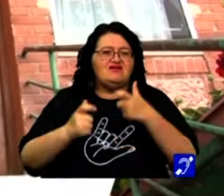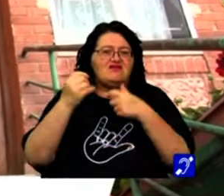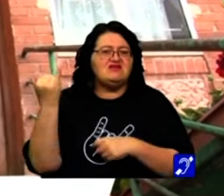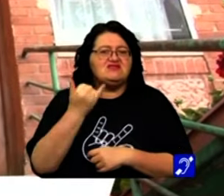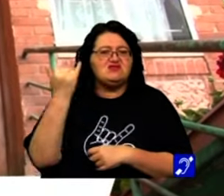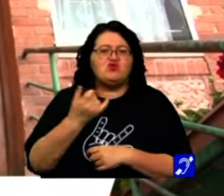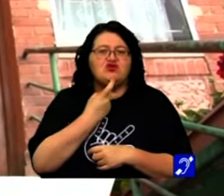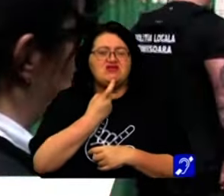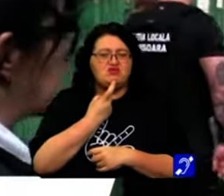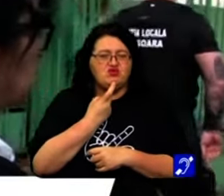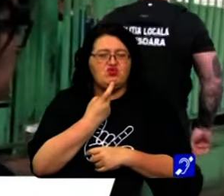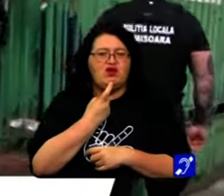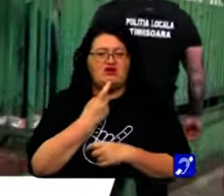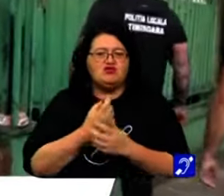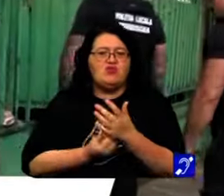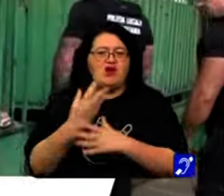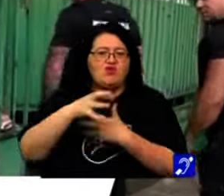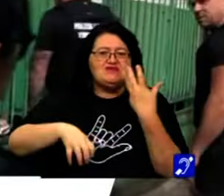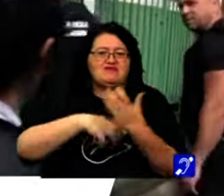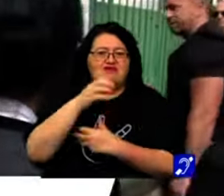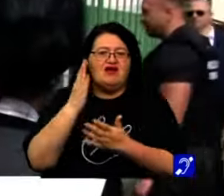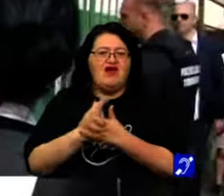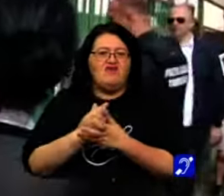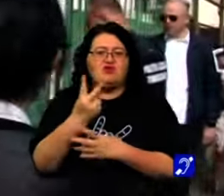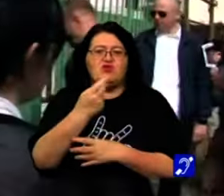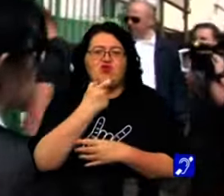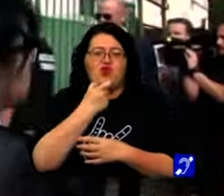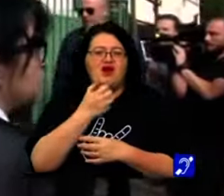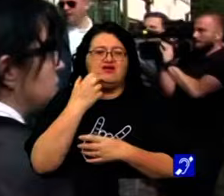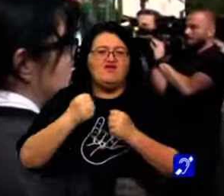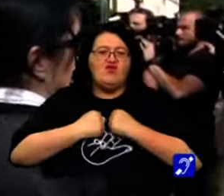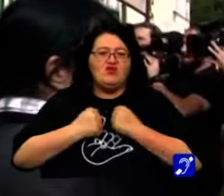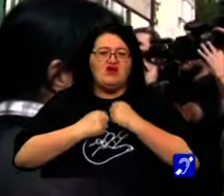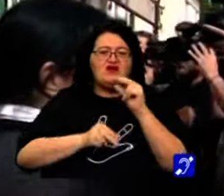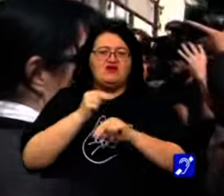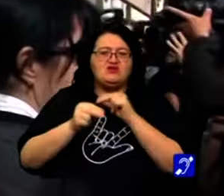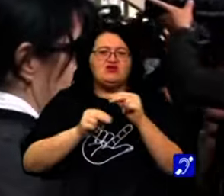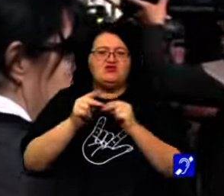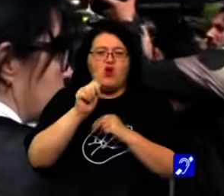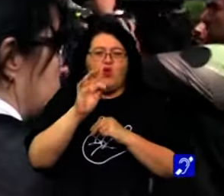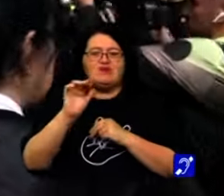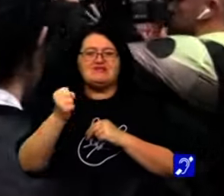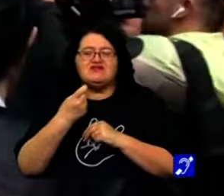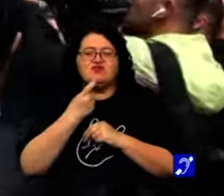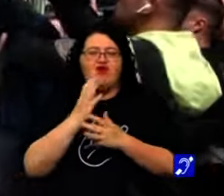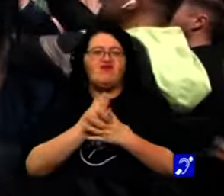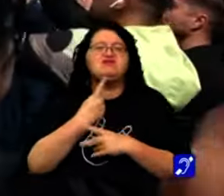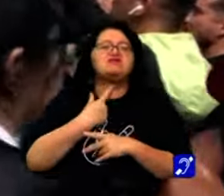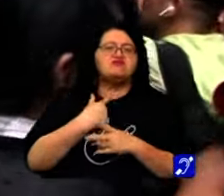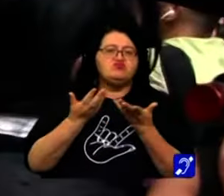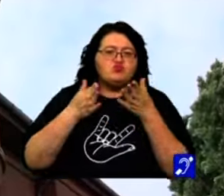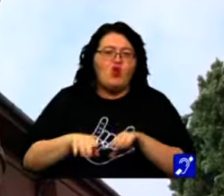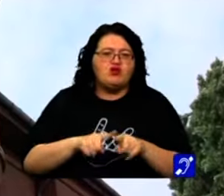istorice din Timișoara. Cel mai recent scandal a fost în urmă cu doi ani, când voluntarii Asociației LOX din Timișoara au fost amenitați cu